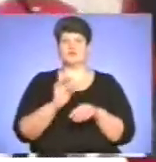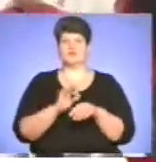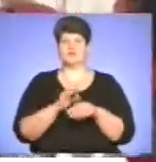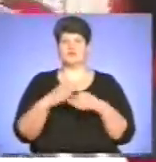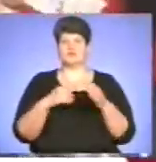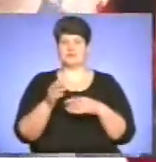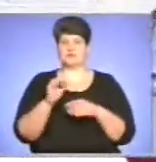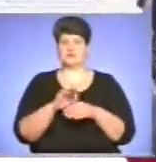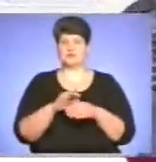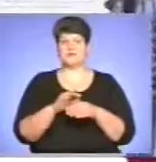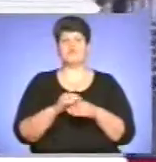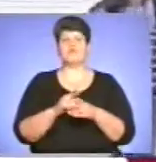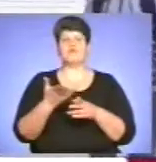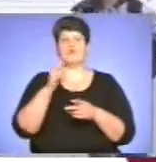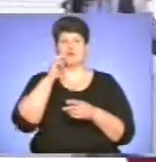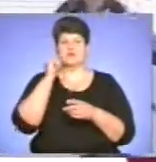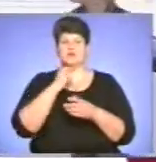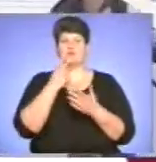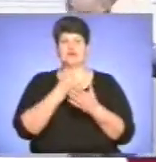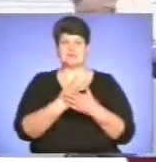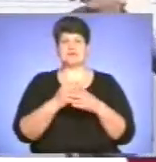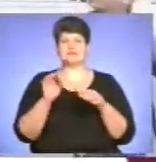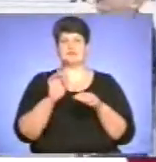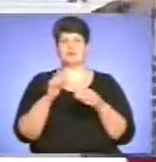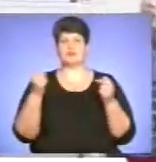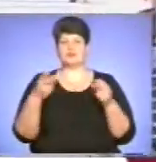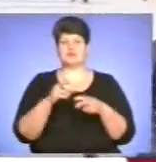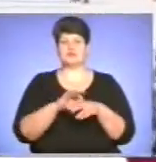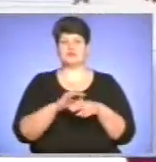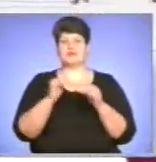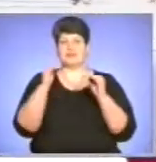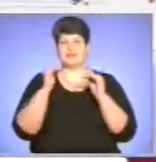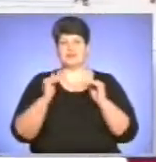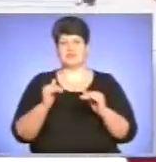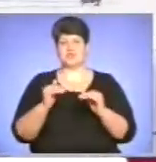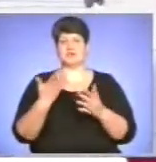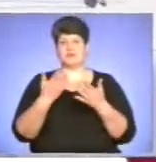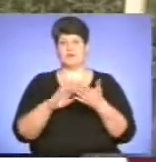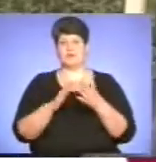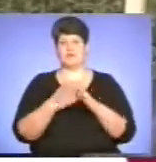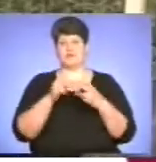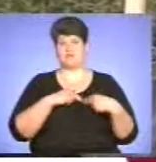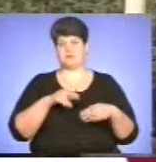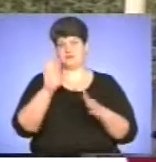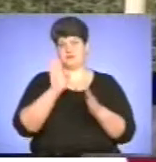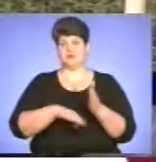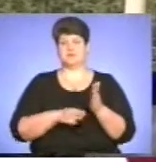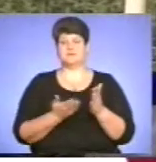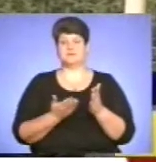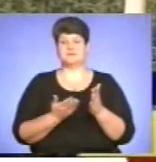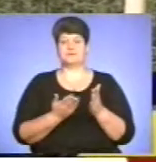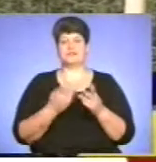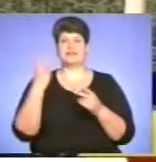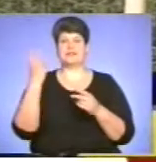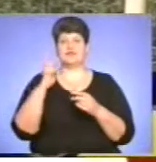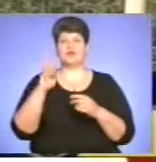В Україні показники захворюваності значно нижчі, ніж в інших країнах. Хоча умови праці значно гірші. Дві конвенції Міжнародної організації